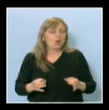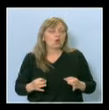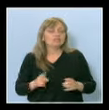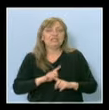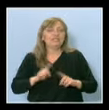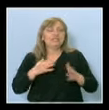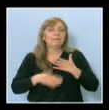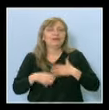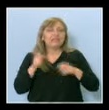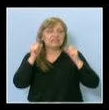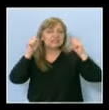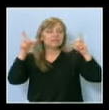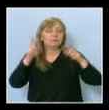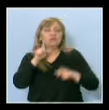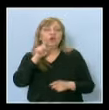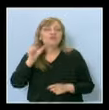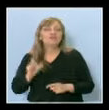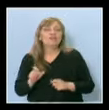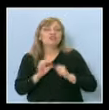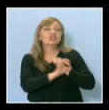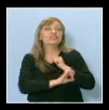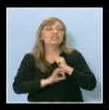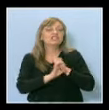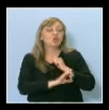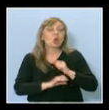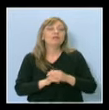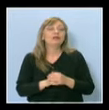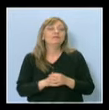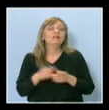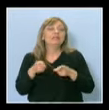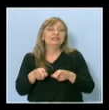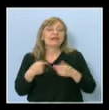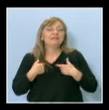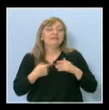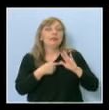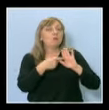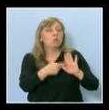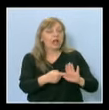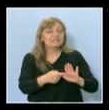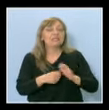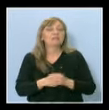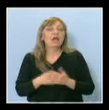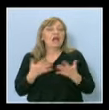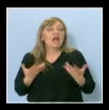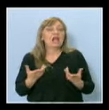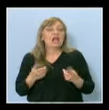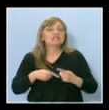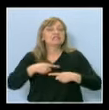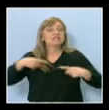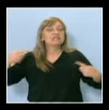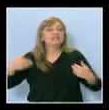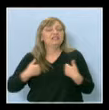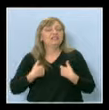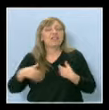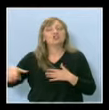неприятни събития в човешката история. Там ние представихме как те са развили в